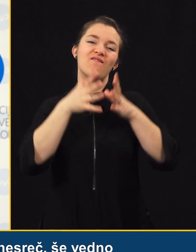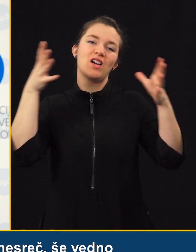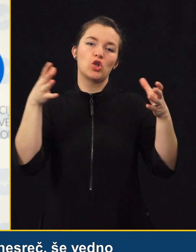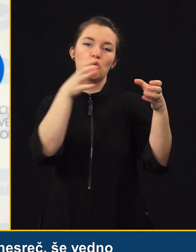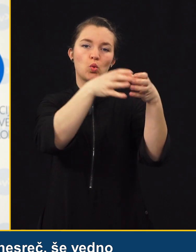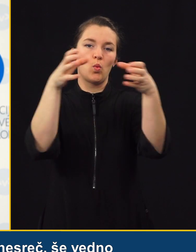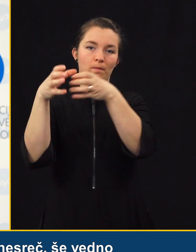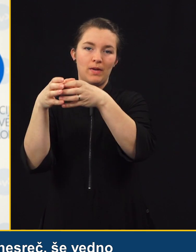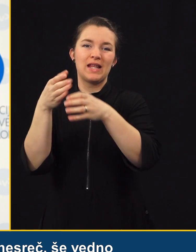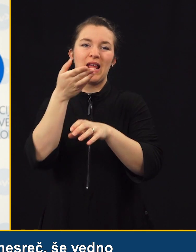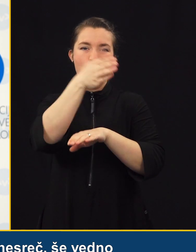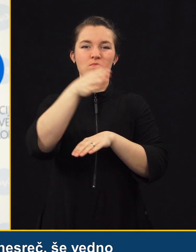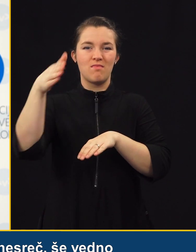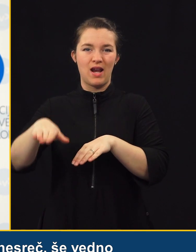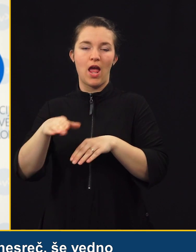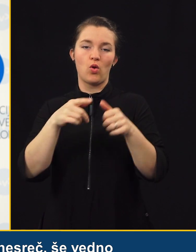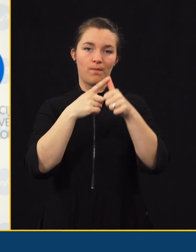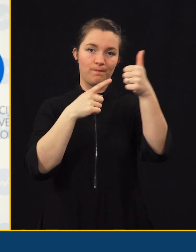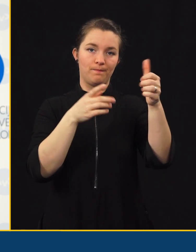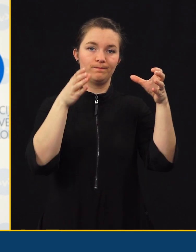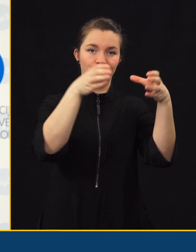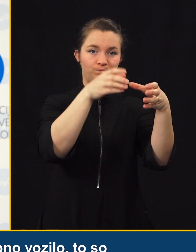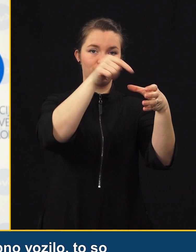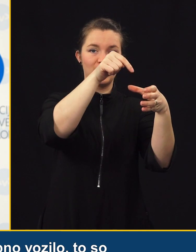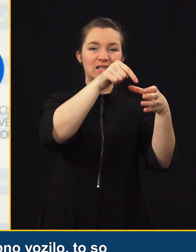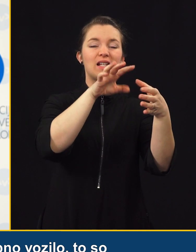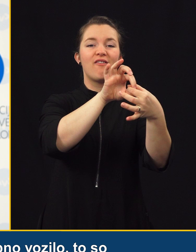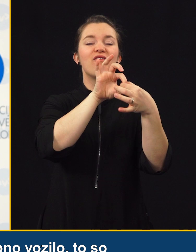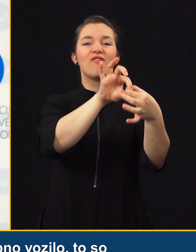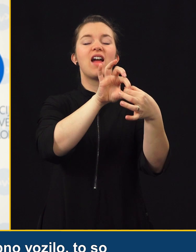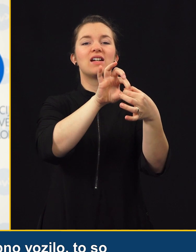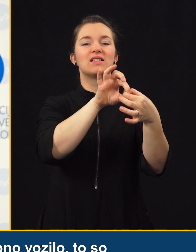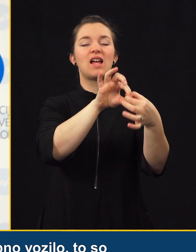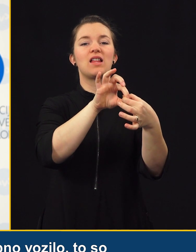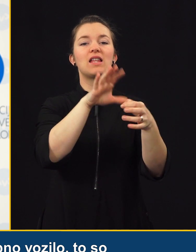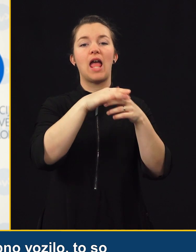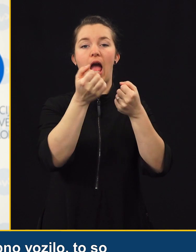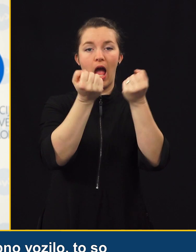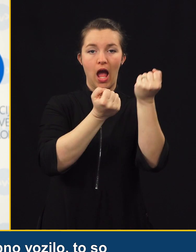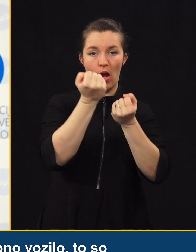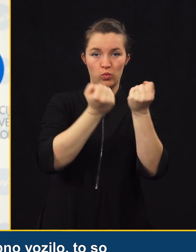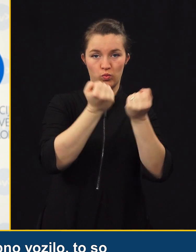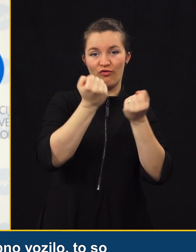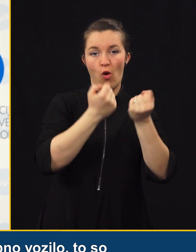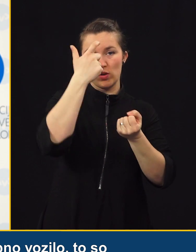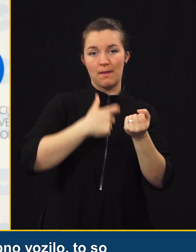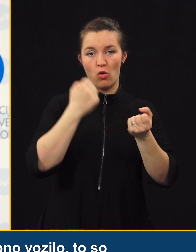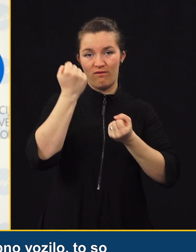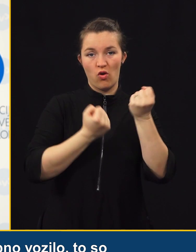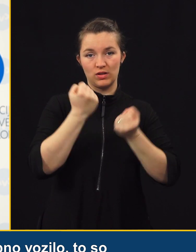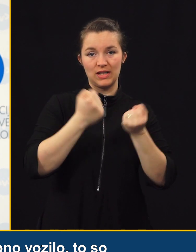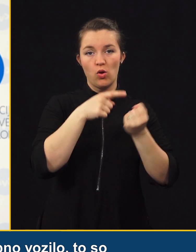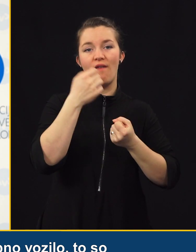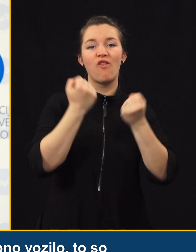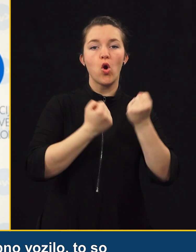skupini umrlih v prometnih nesrečah, to so tisti, ki so vezani na osebno vozilo,